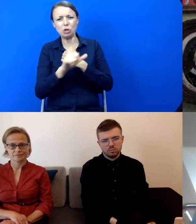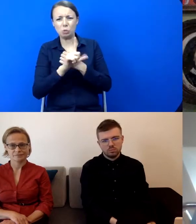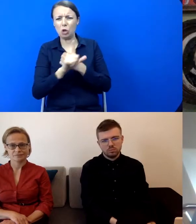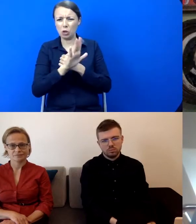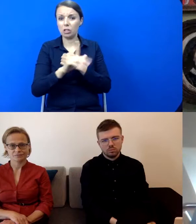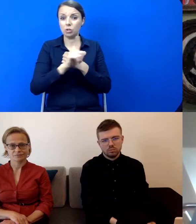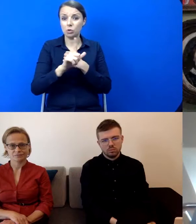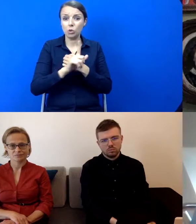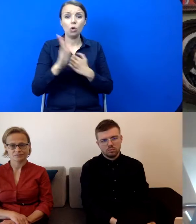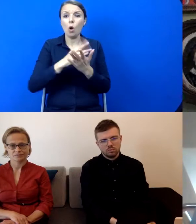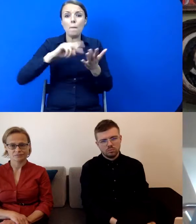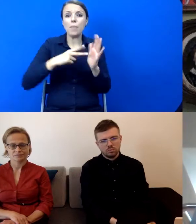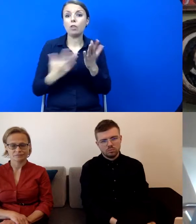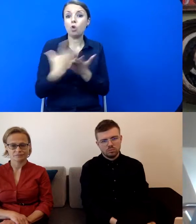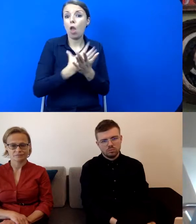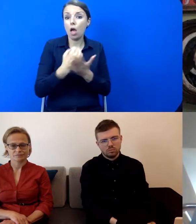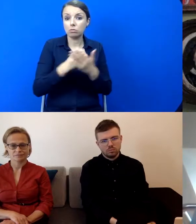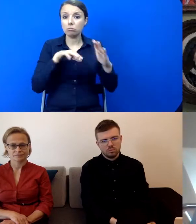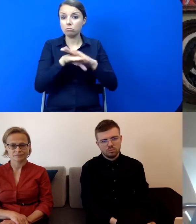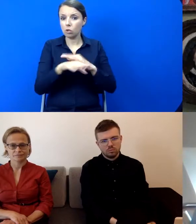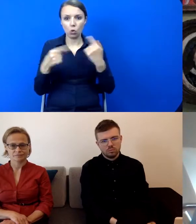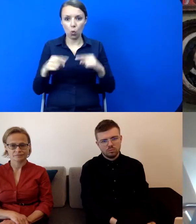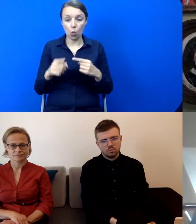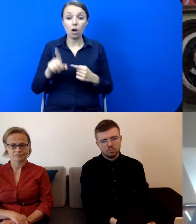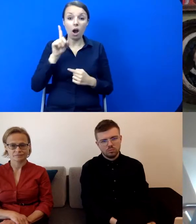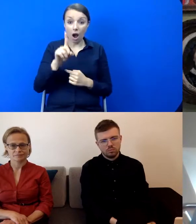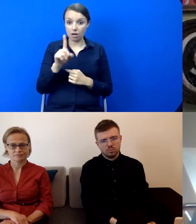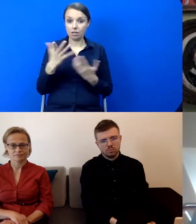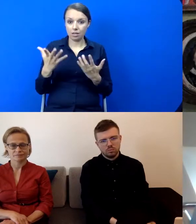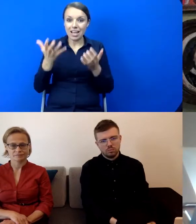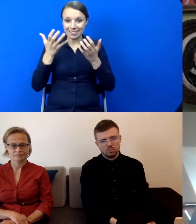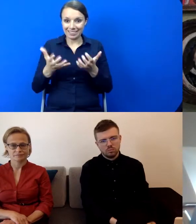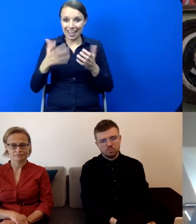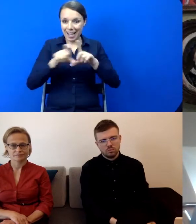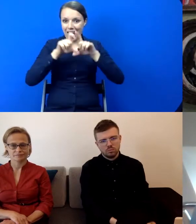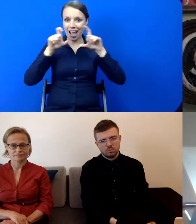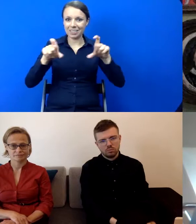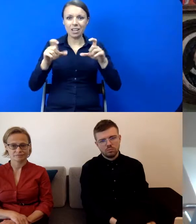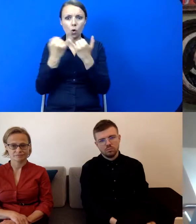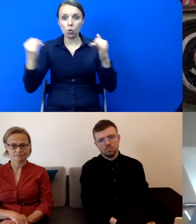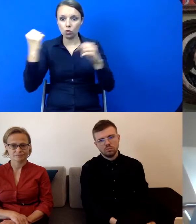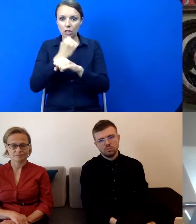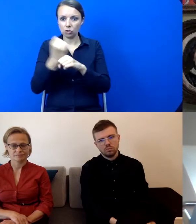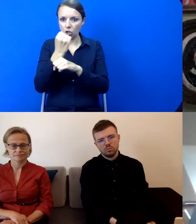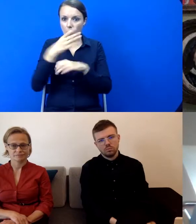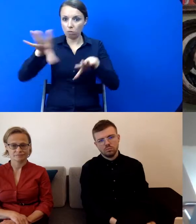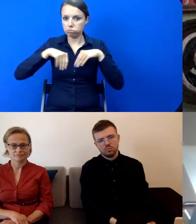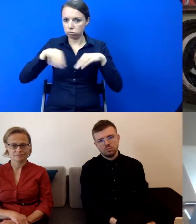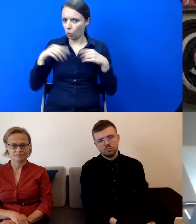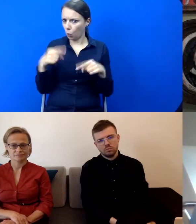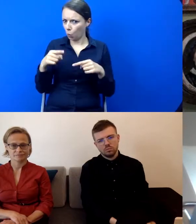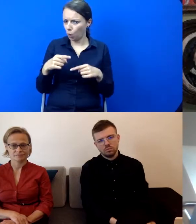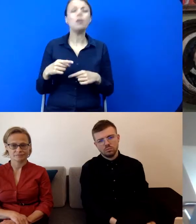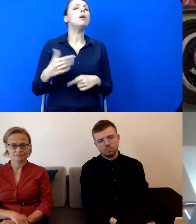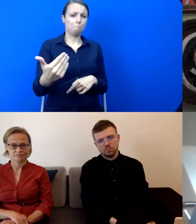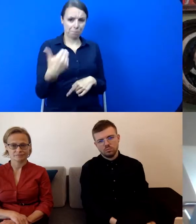programu budowania kolekcji. Ale to nie znaczy, że do zachęty nie trafiały dzieła, bo trafiały masowo. Po pierwsze, trafiały masowo ze